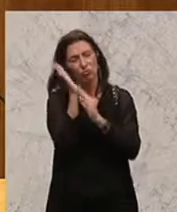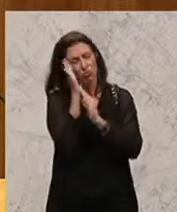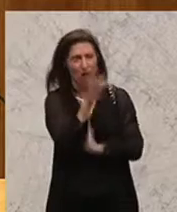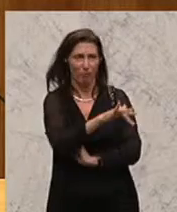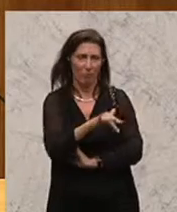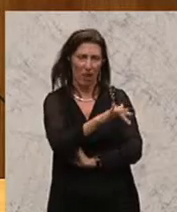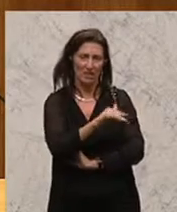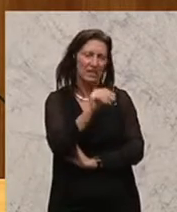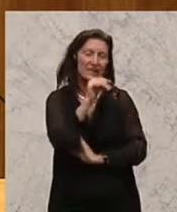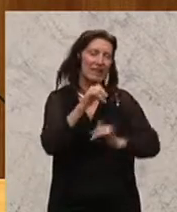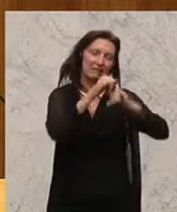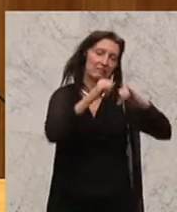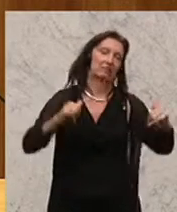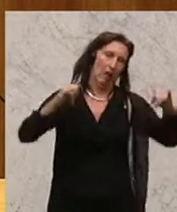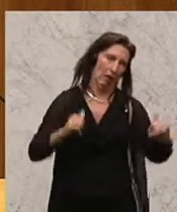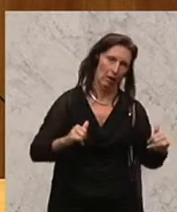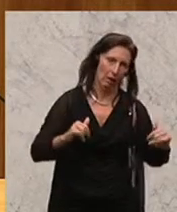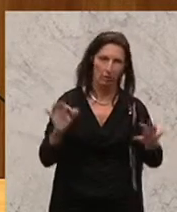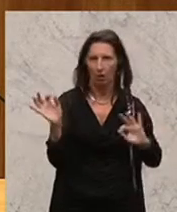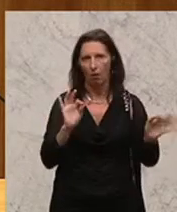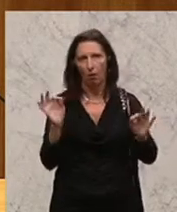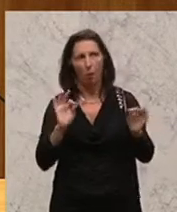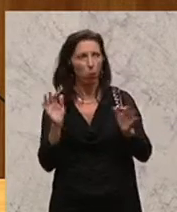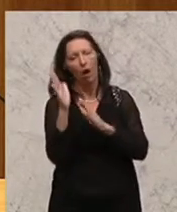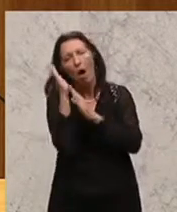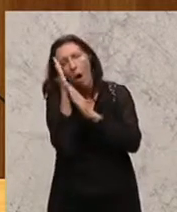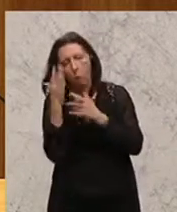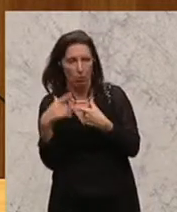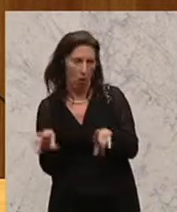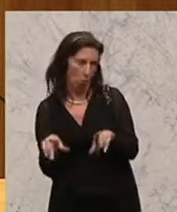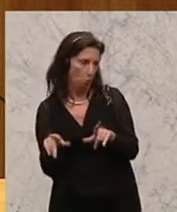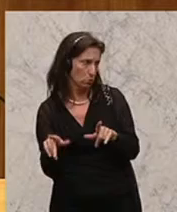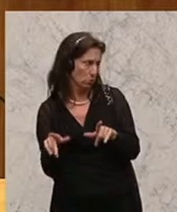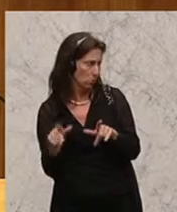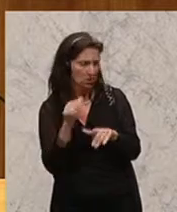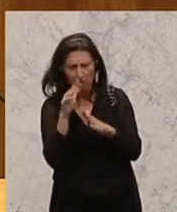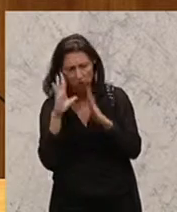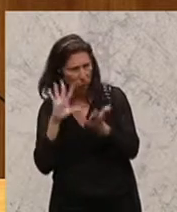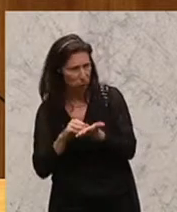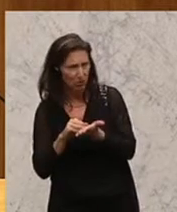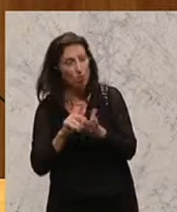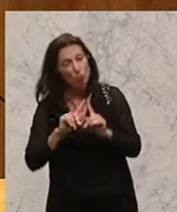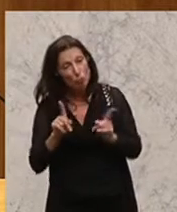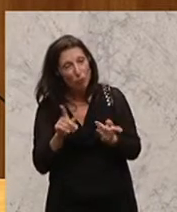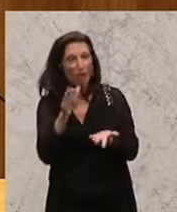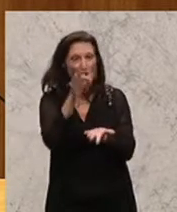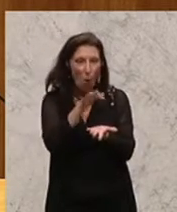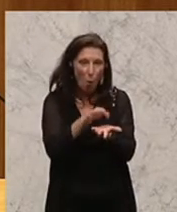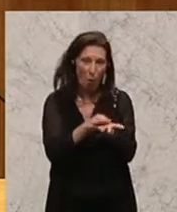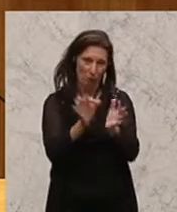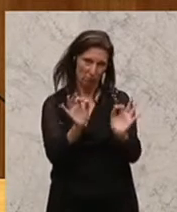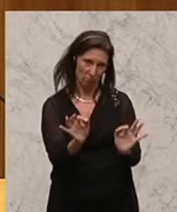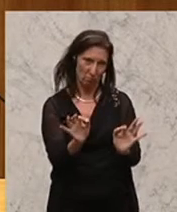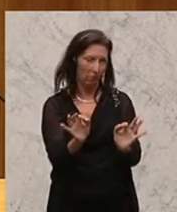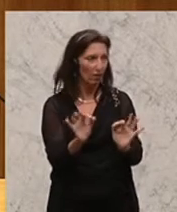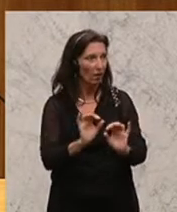nicht in der Obdachlosigkeit, sondern sie einem ordentlichen Verfahren zukommen zu lassen. Es war daher gut und billig,